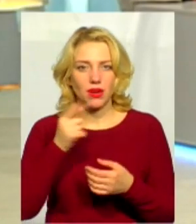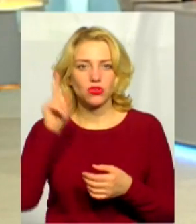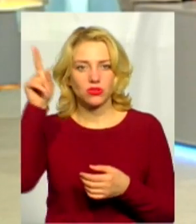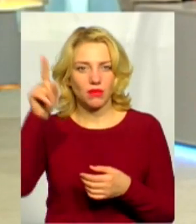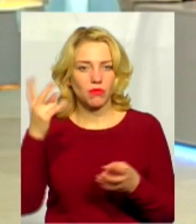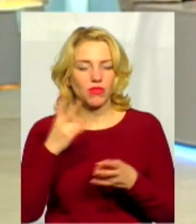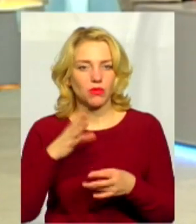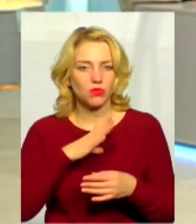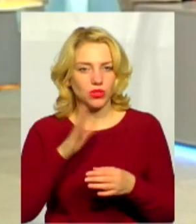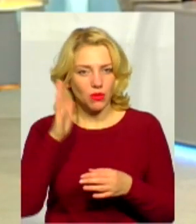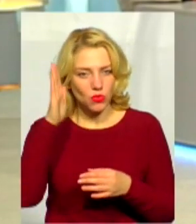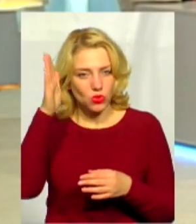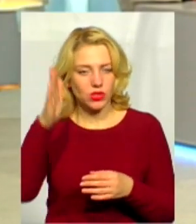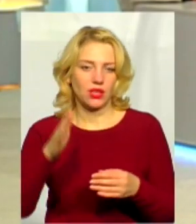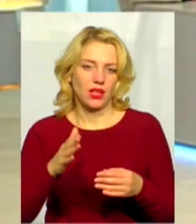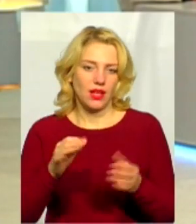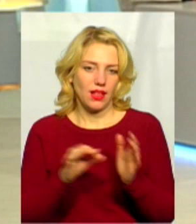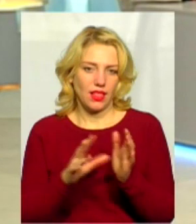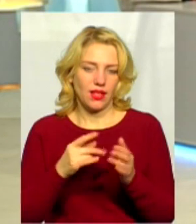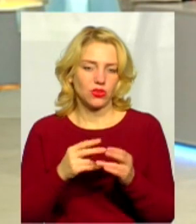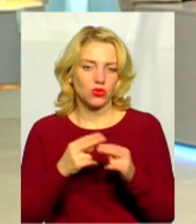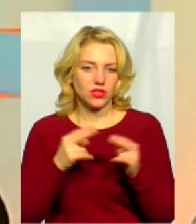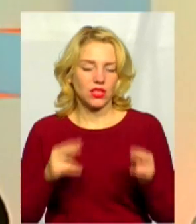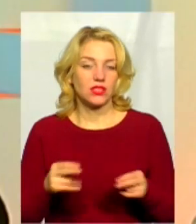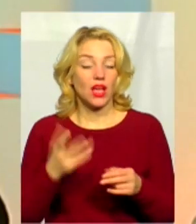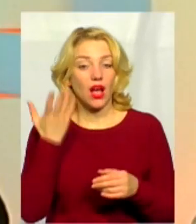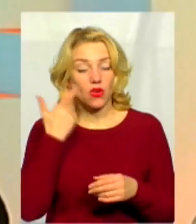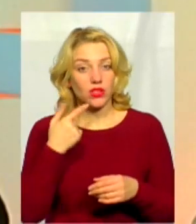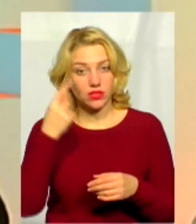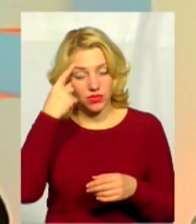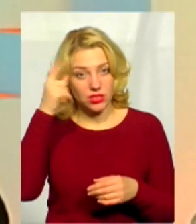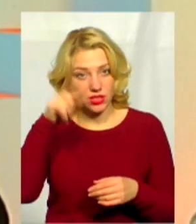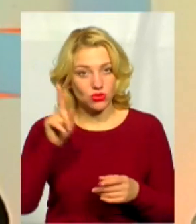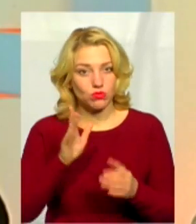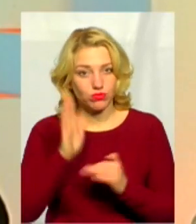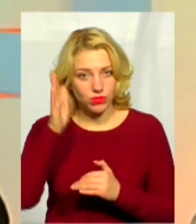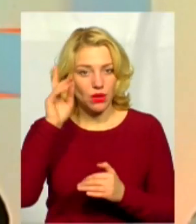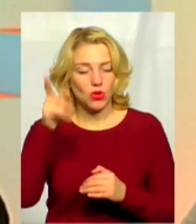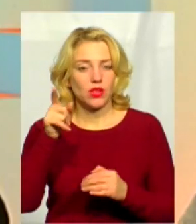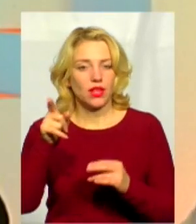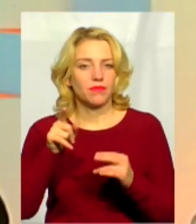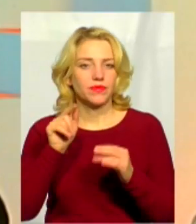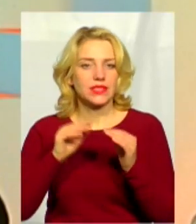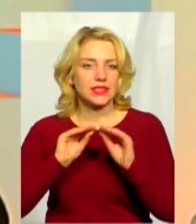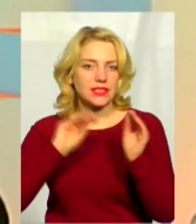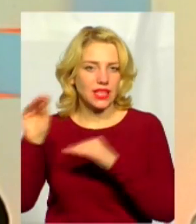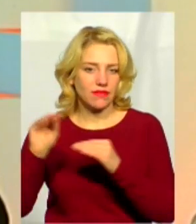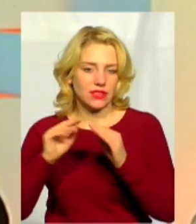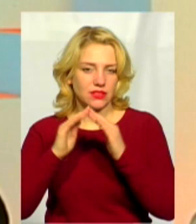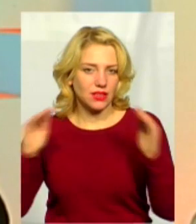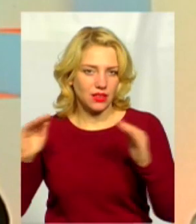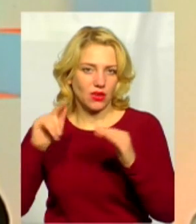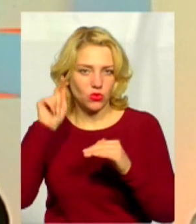будуть складнощі. А коли ти вже передбачив, я думаю, що ми навіть можемо продовжувати дискусію про дахи Хмельницького і далі, і наступні роки. І,